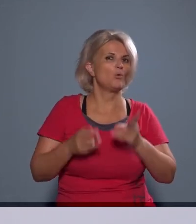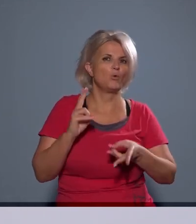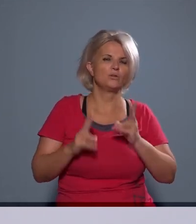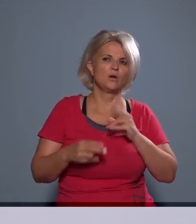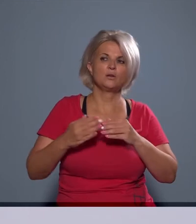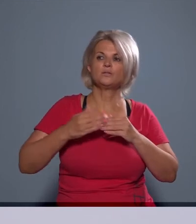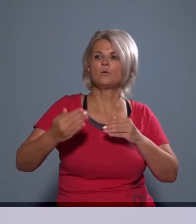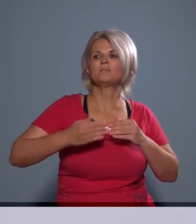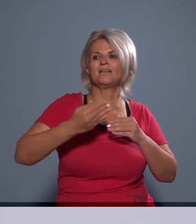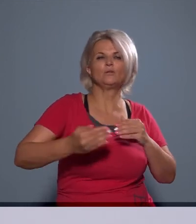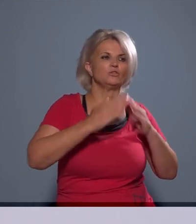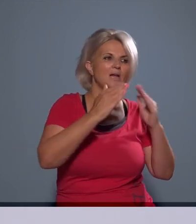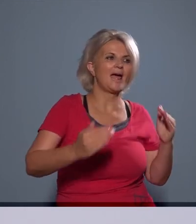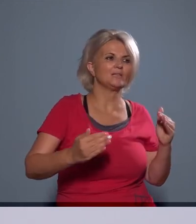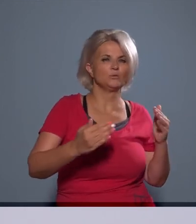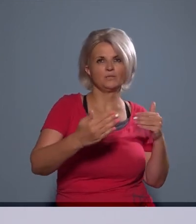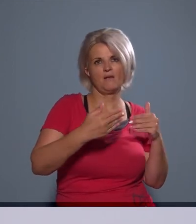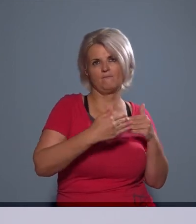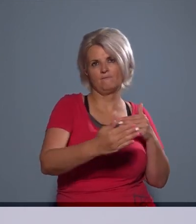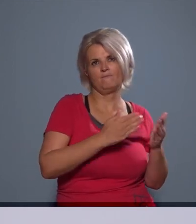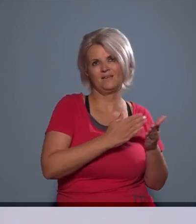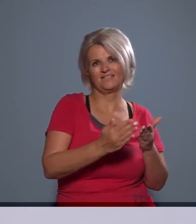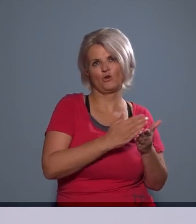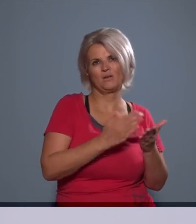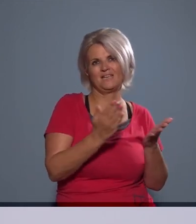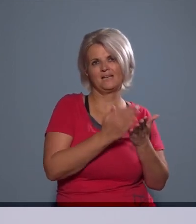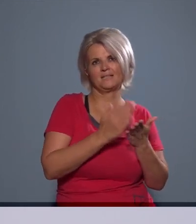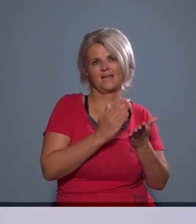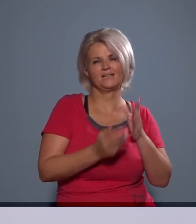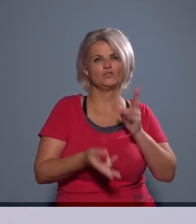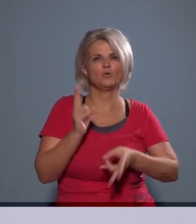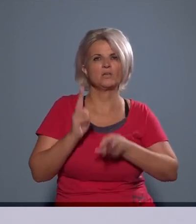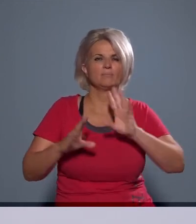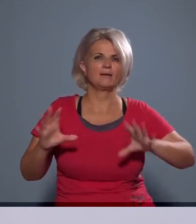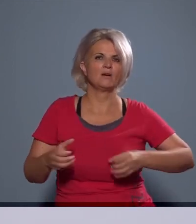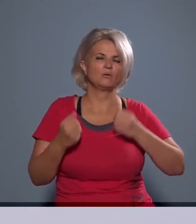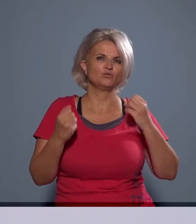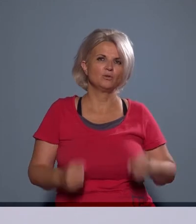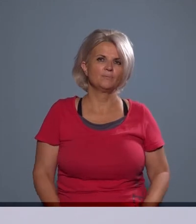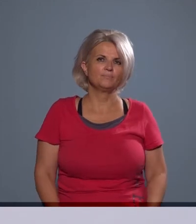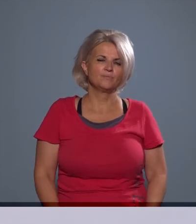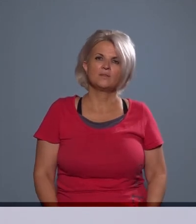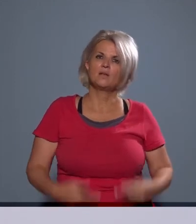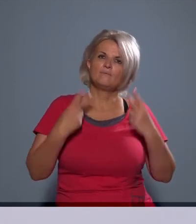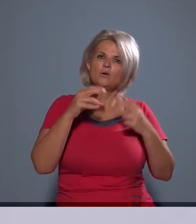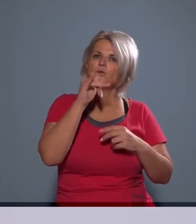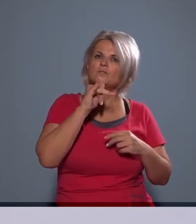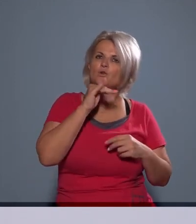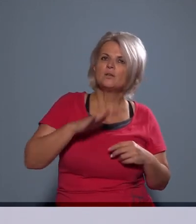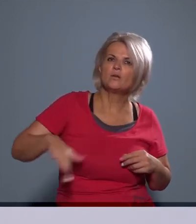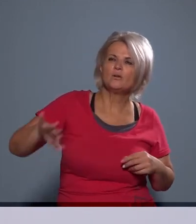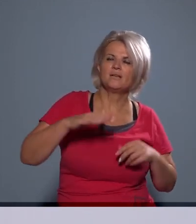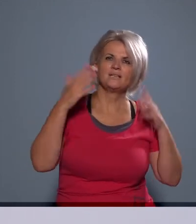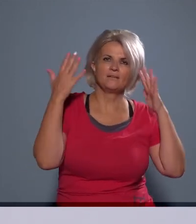való viszony, illeszkedés, hogyan kell, hogy megvalósuljon. Nagyon fontos eleme a zöld környezet alakítása, a